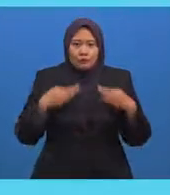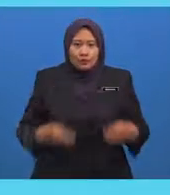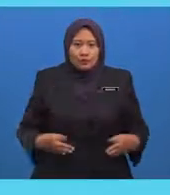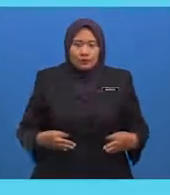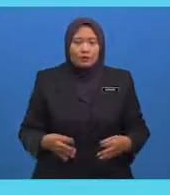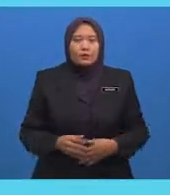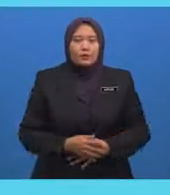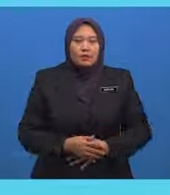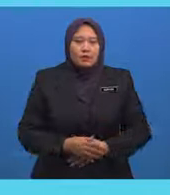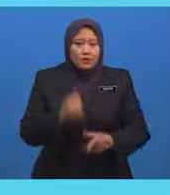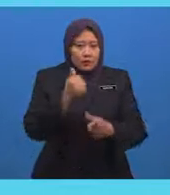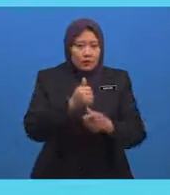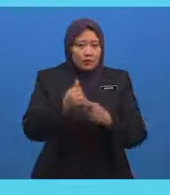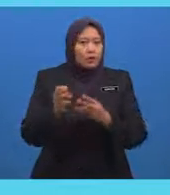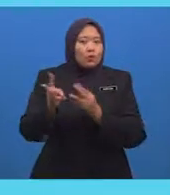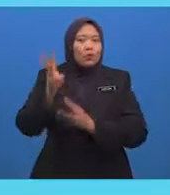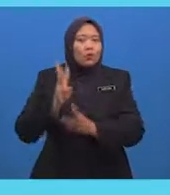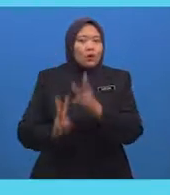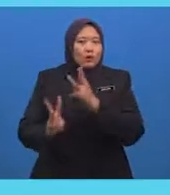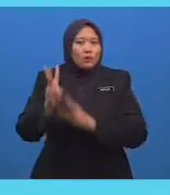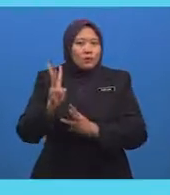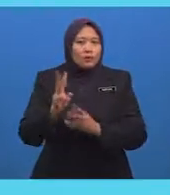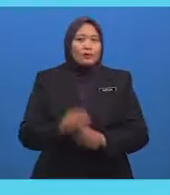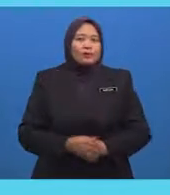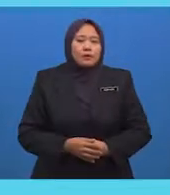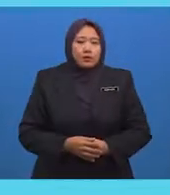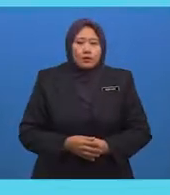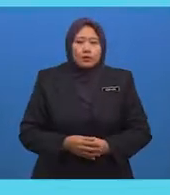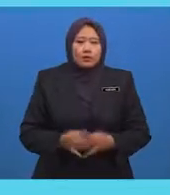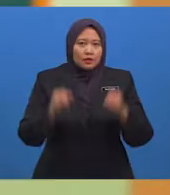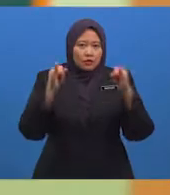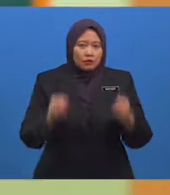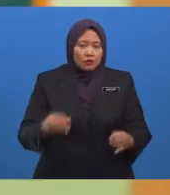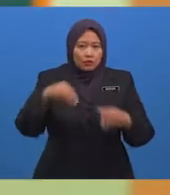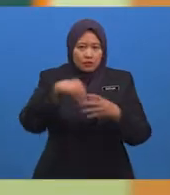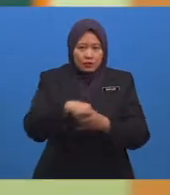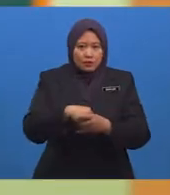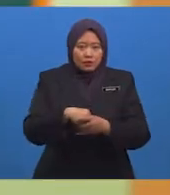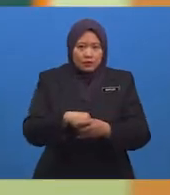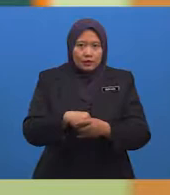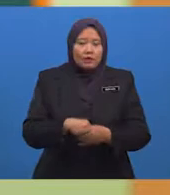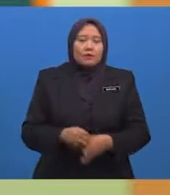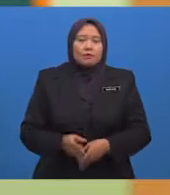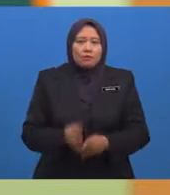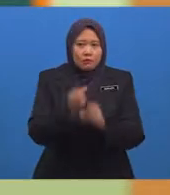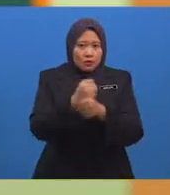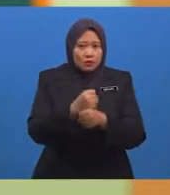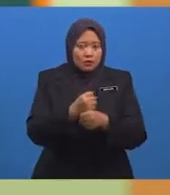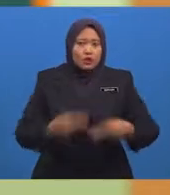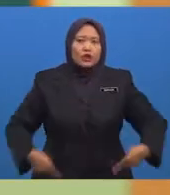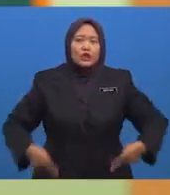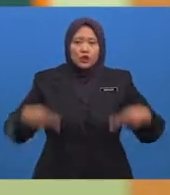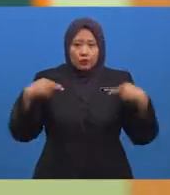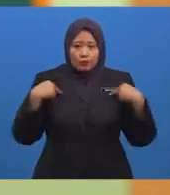menempuh kehidupan yang semakin kompleks Dan sememangnya